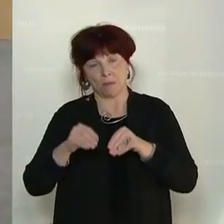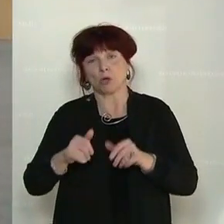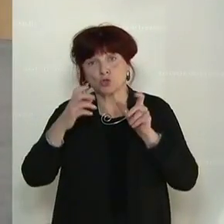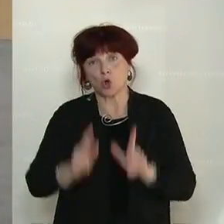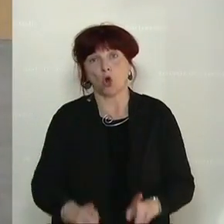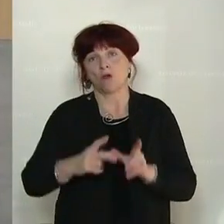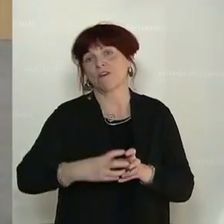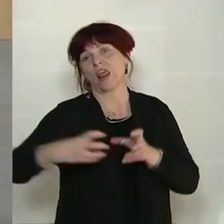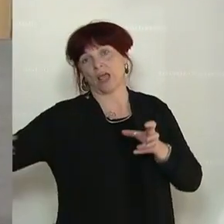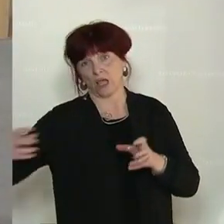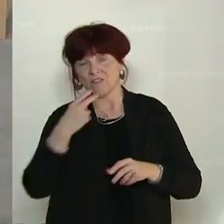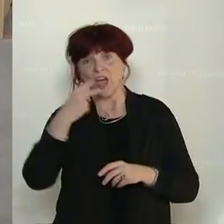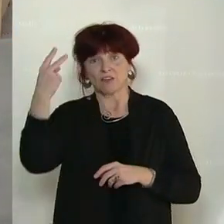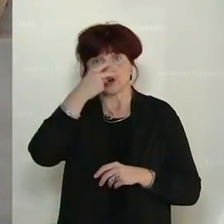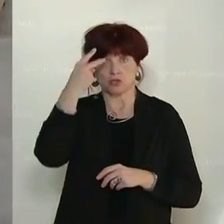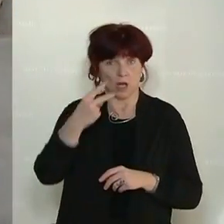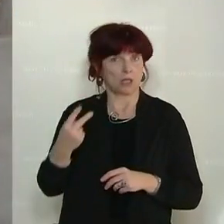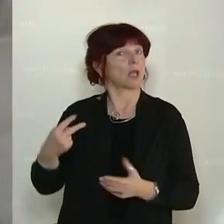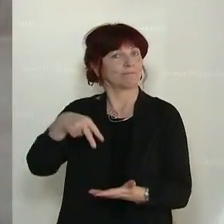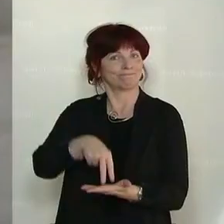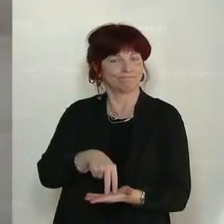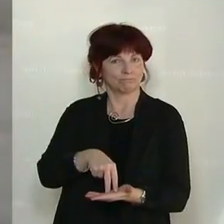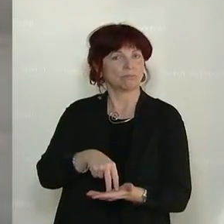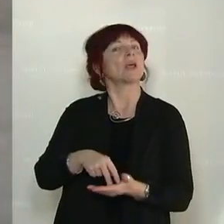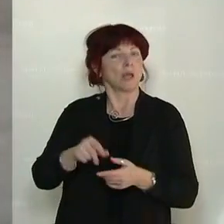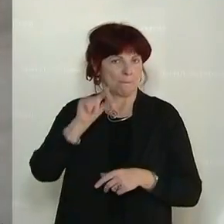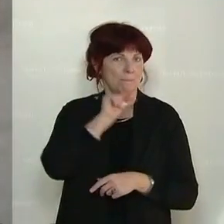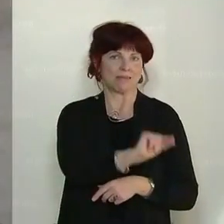Entschließungsantrag? Das ist die Minderheit abgelehnt. Das ist die